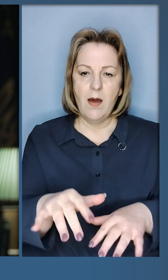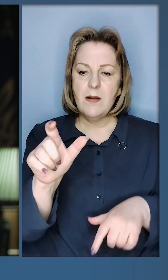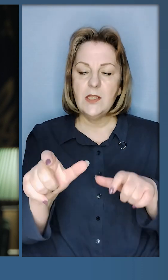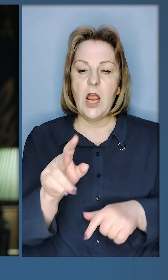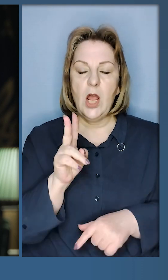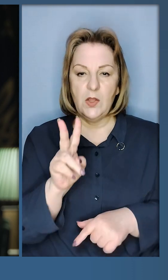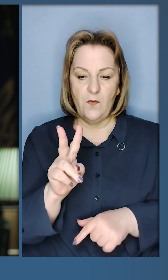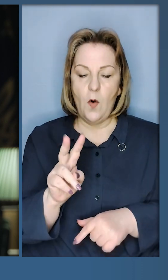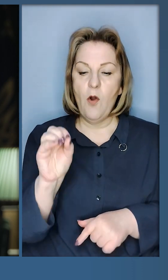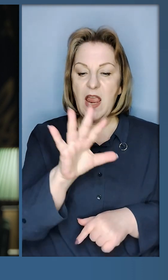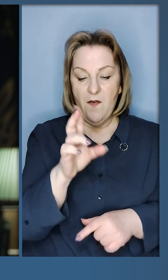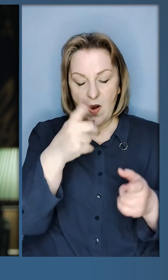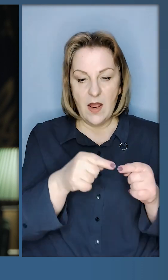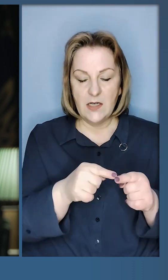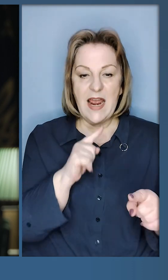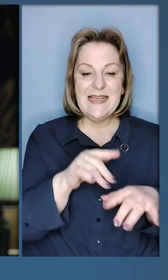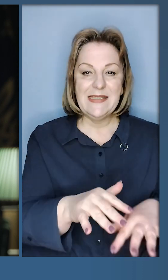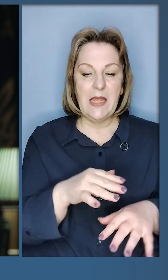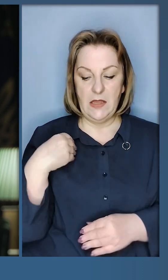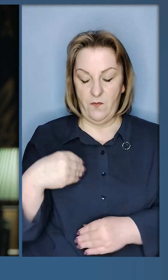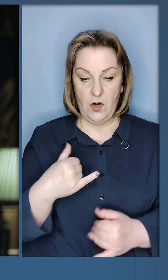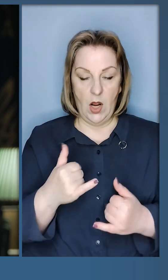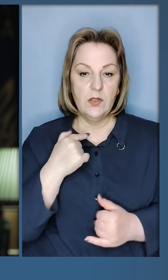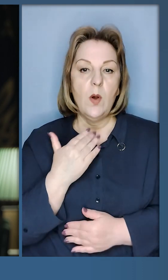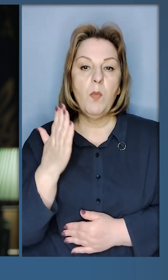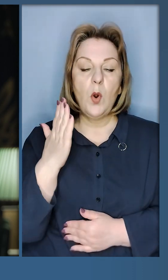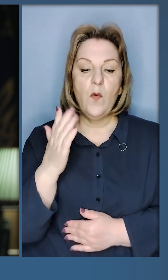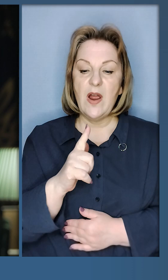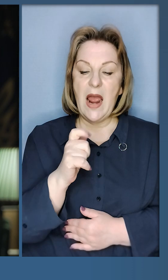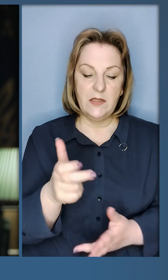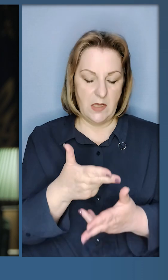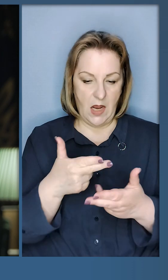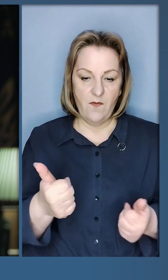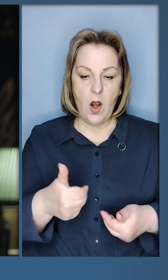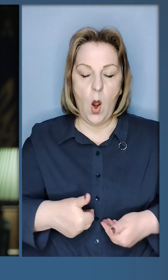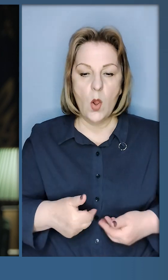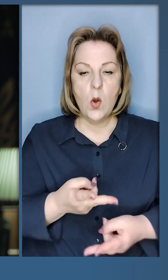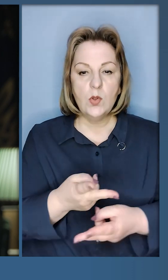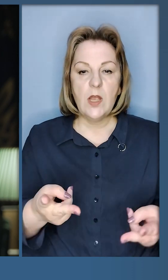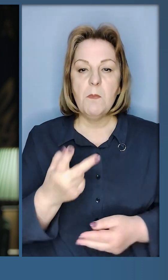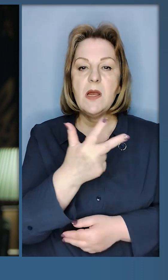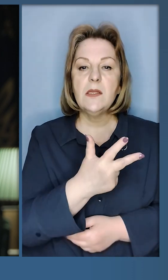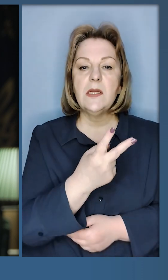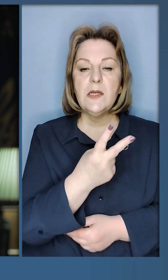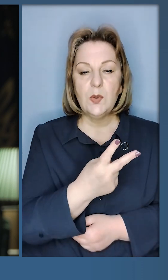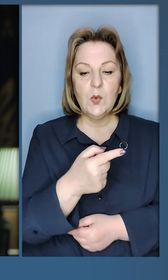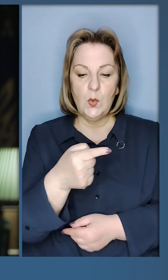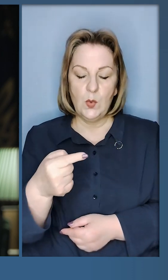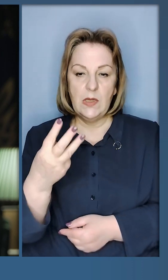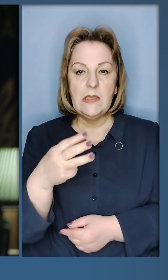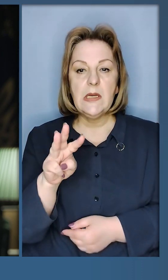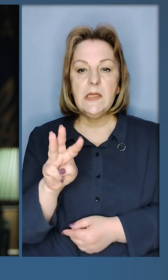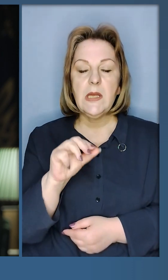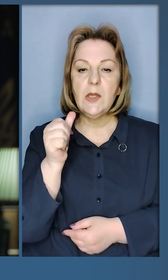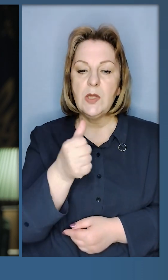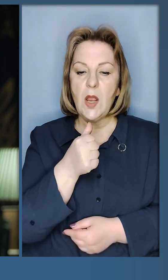парламентарям двох європейських країн. Сенат Франції сьогодні проголосував за визнання Голодомору 32